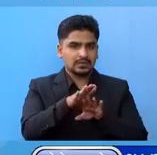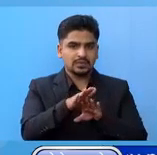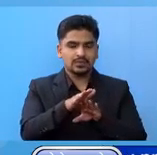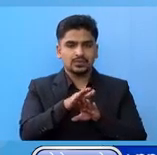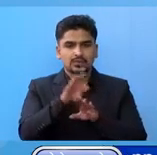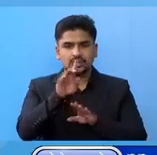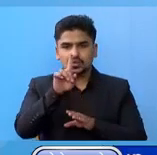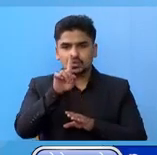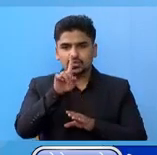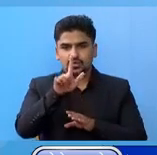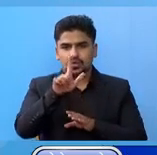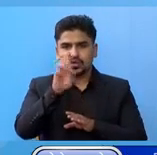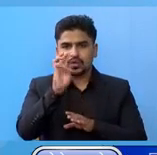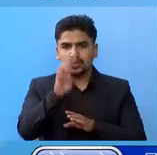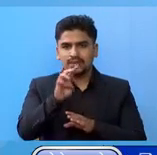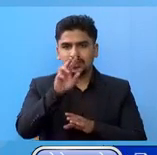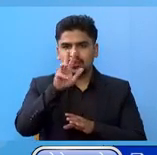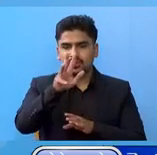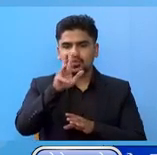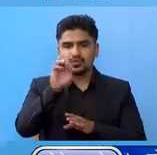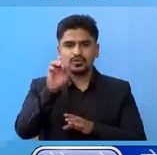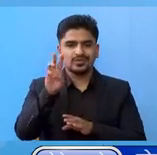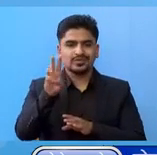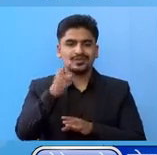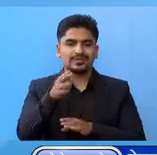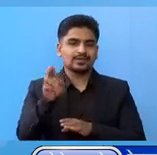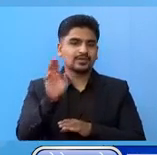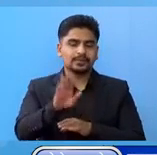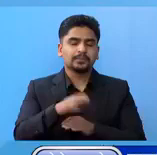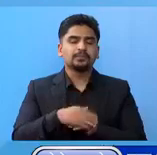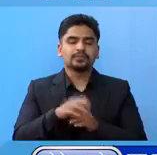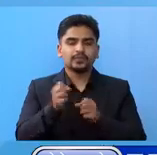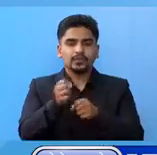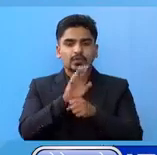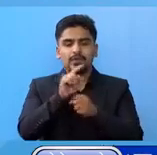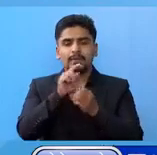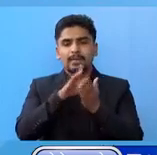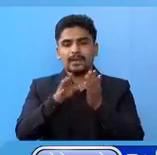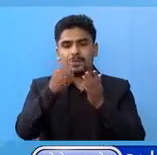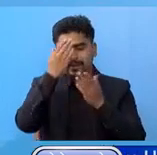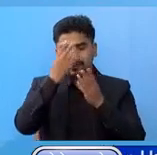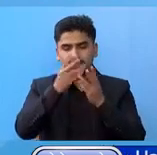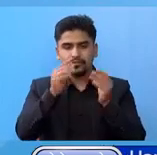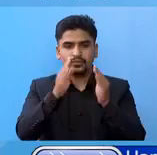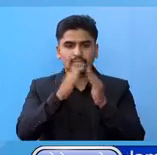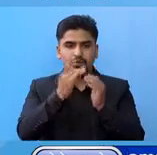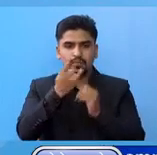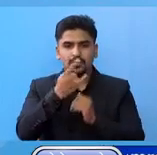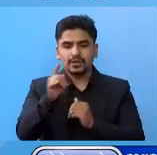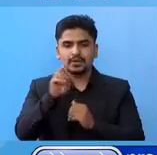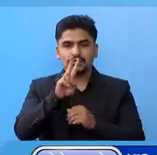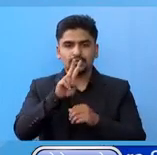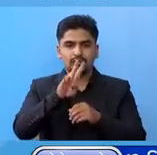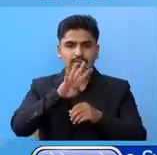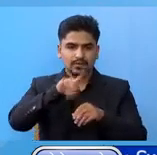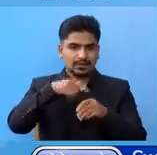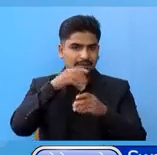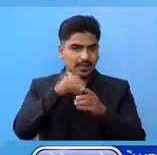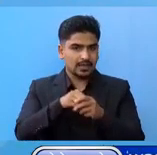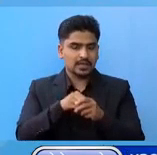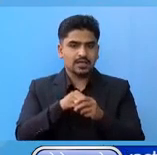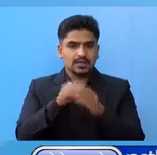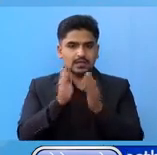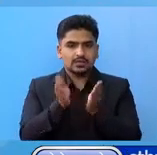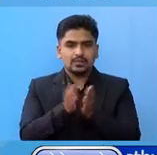17,903 चा COVID-19 वाट संक्रमाण मुक्त भाई 24 गंटरा मां डिस्टाज हुने हुने अरू मां